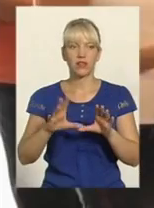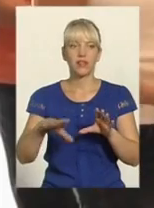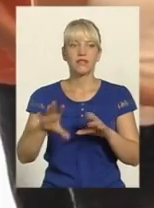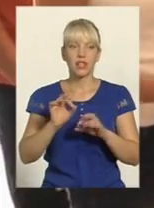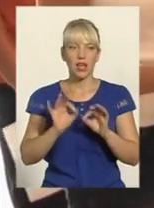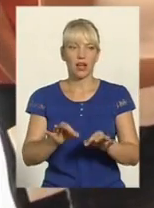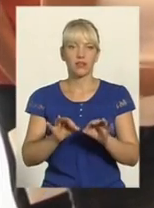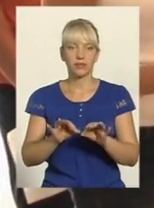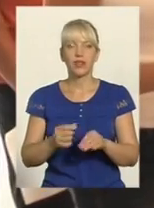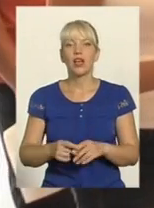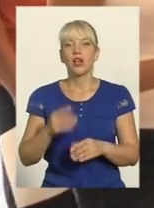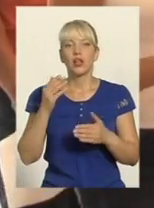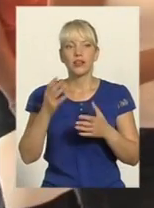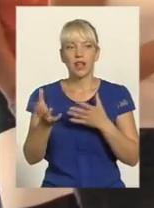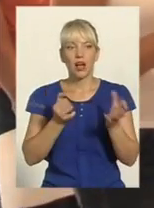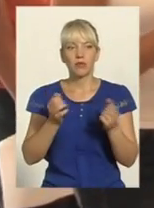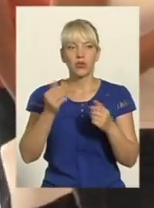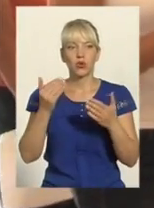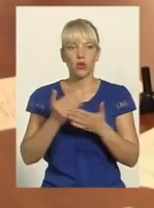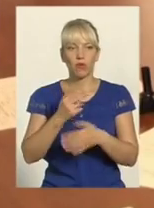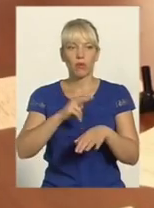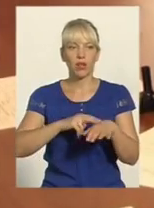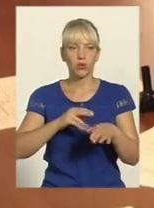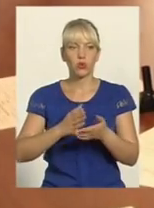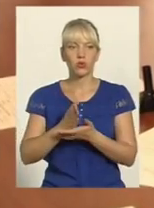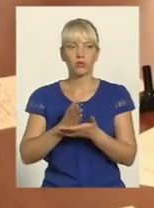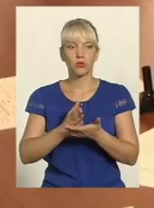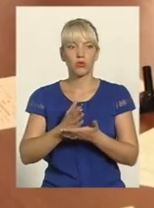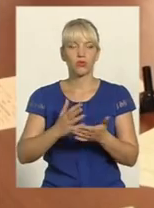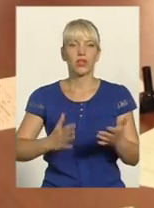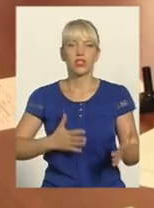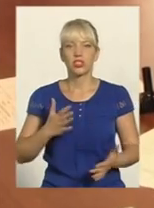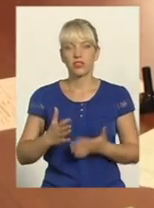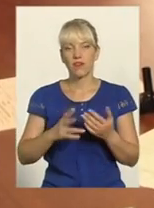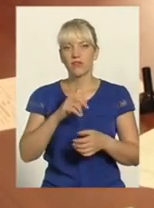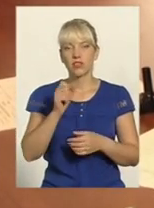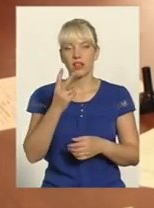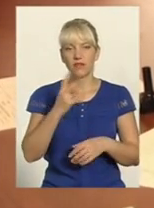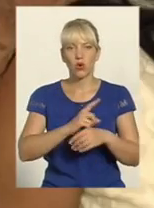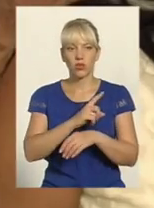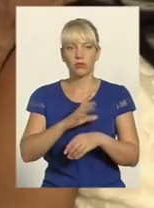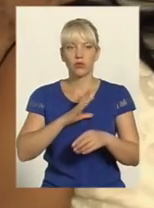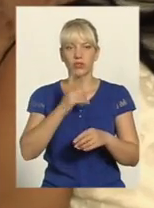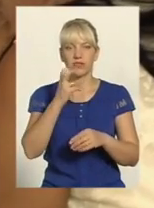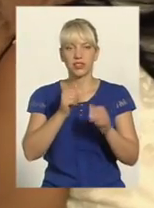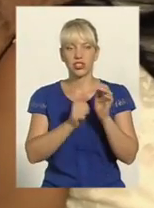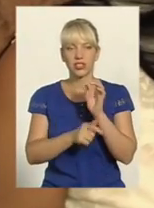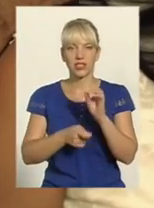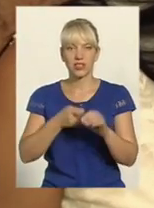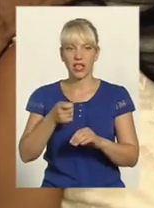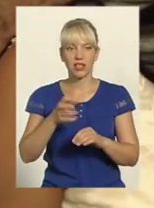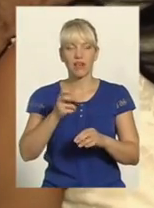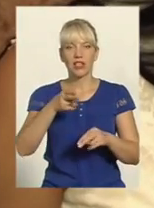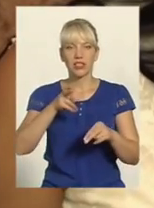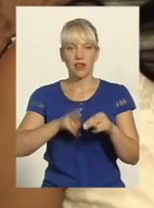бути Набір у нову патрульну службу в обласному центрі проходив жваво Лише за дві години було подано 260 заяв Завершиться ж